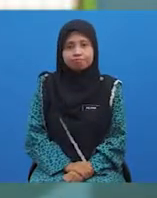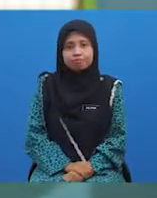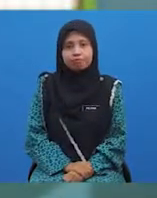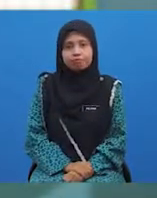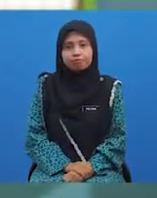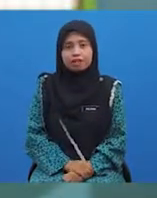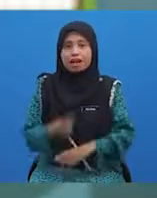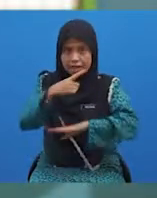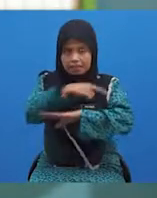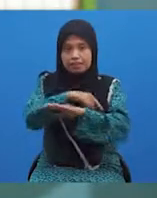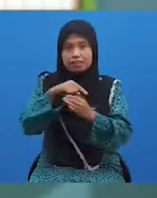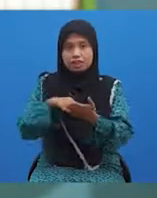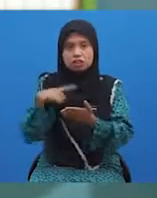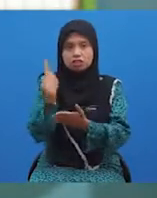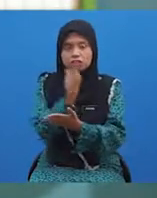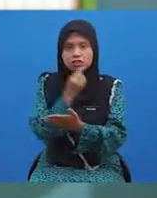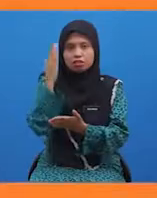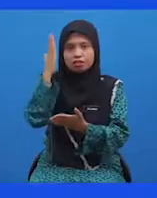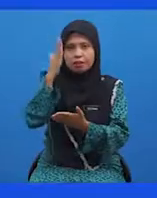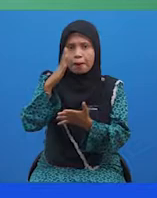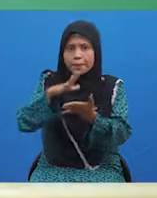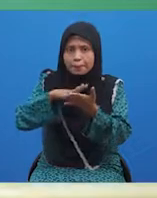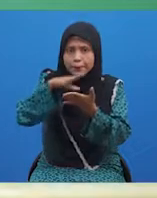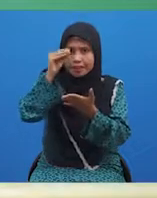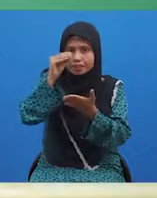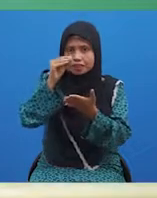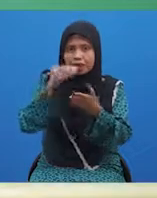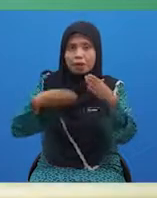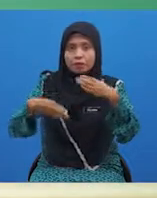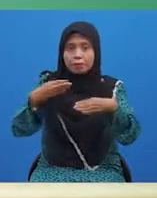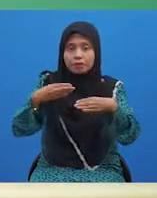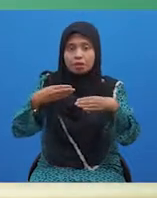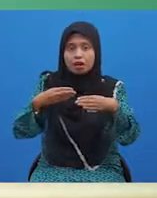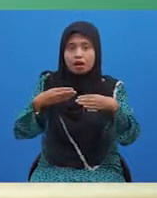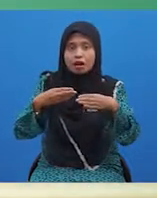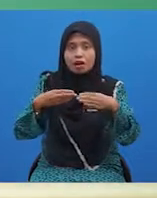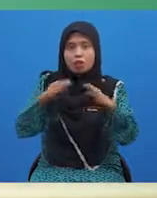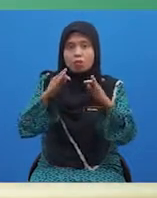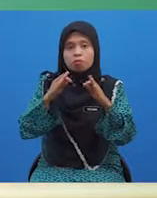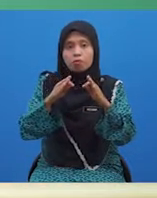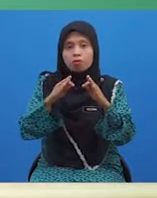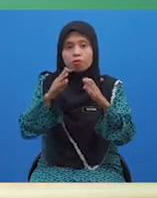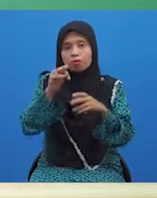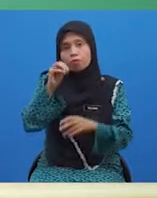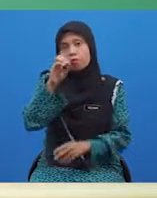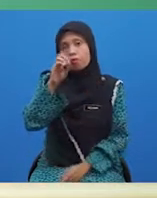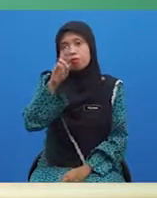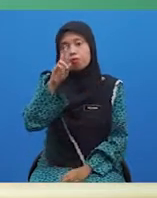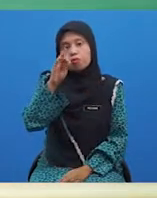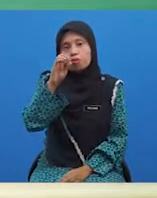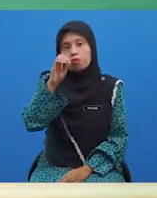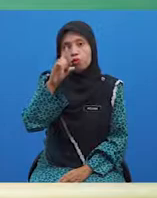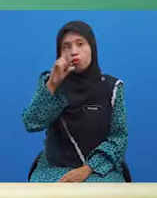Hari ini, kita akan mempelajari dalam bidang morfologi iaitu kelompok kata tugas.